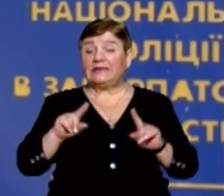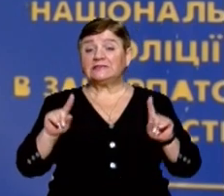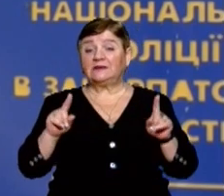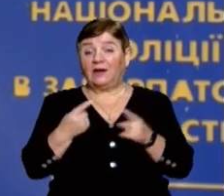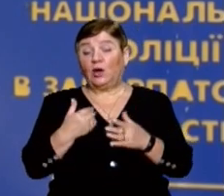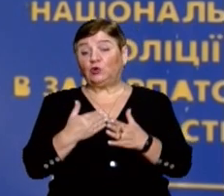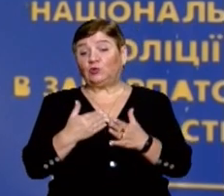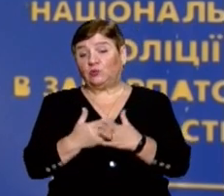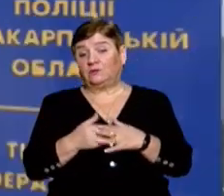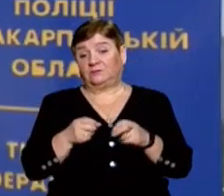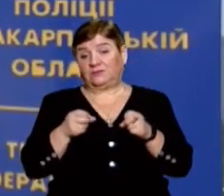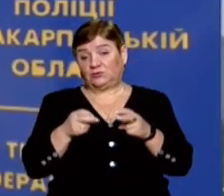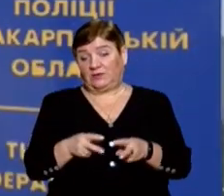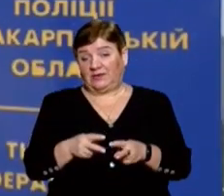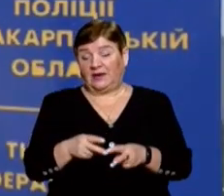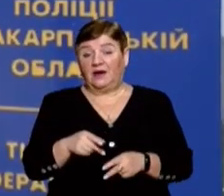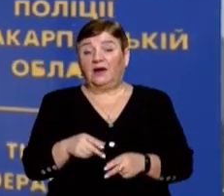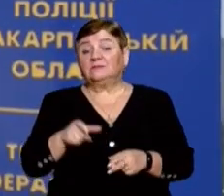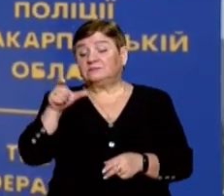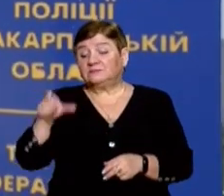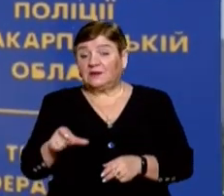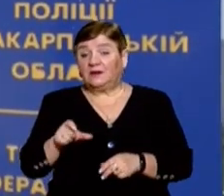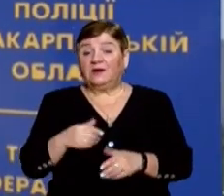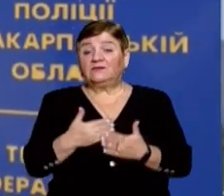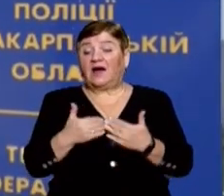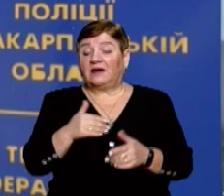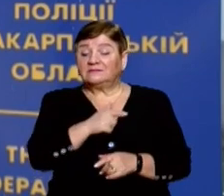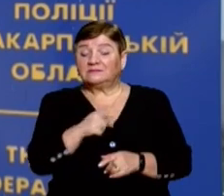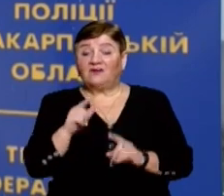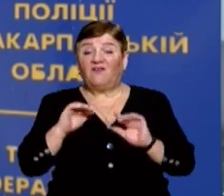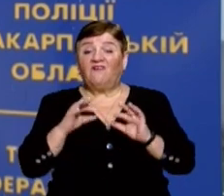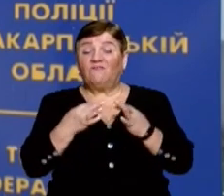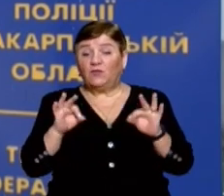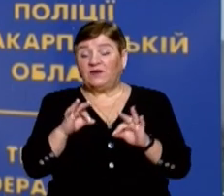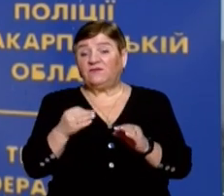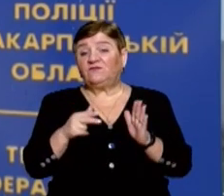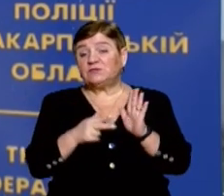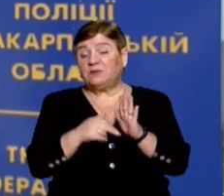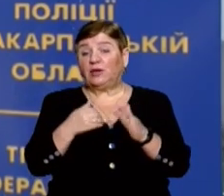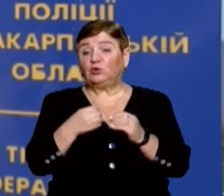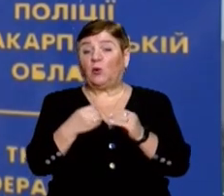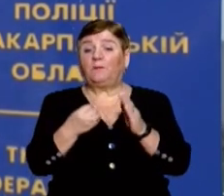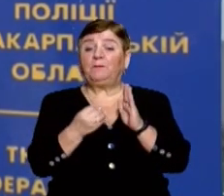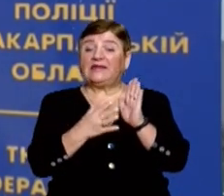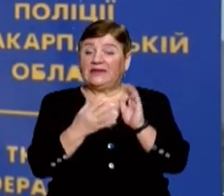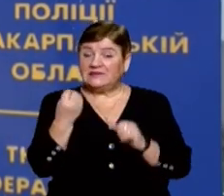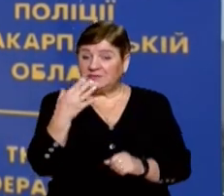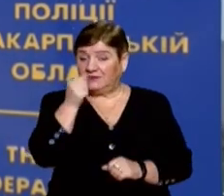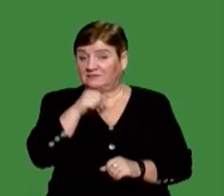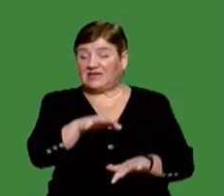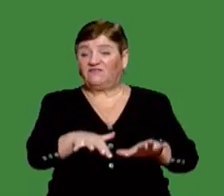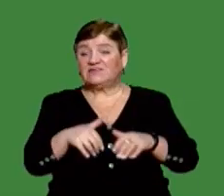причетних до злочину осіб. Злочинцям загрожує позбавлення волі на строк від 8 до 15 років з конфіскацією майна.